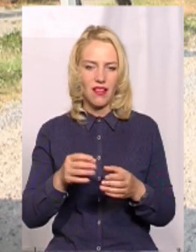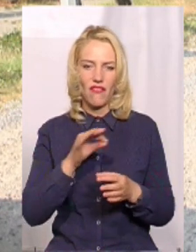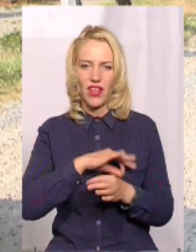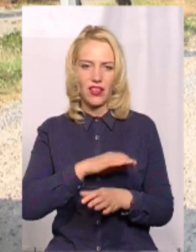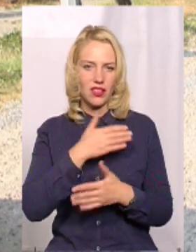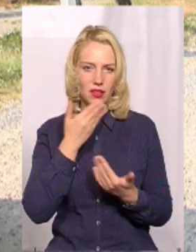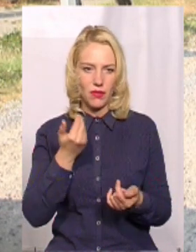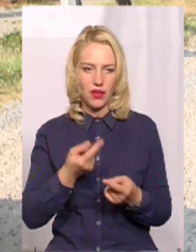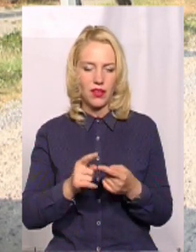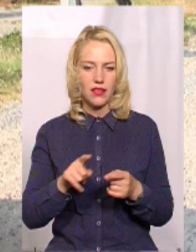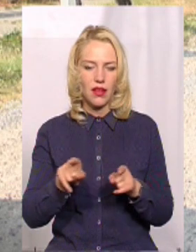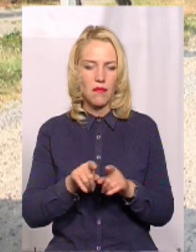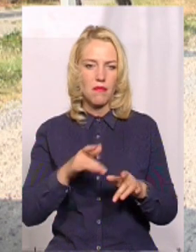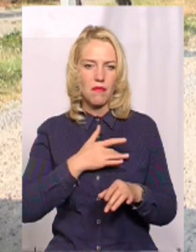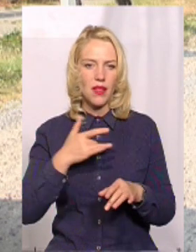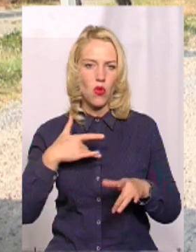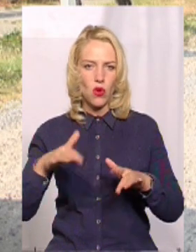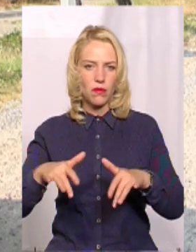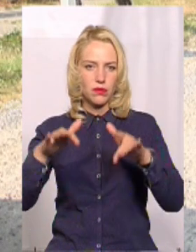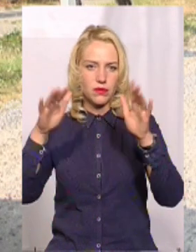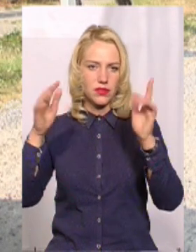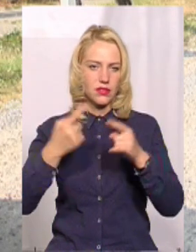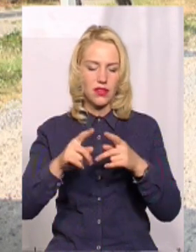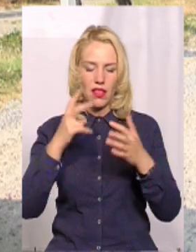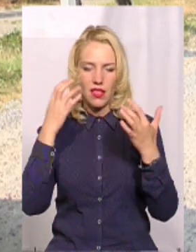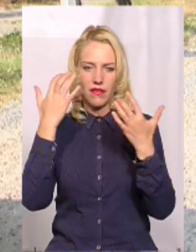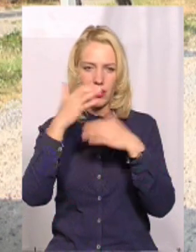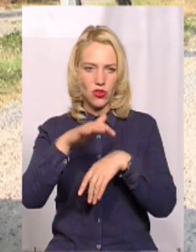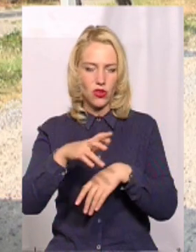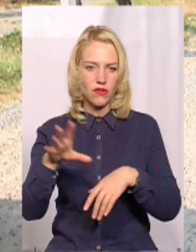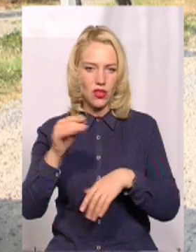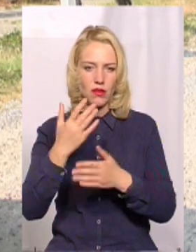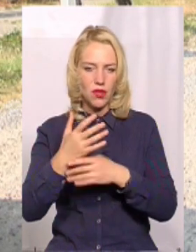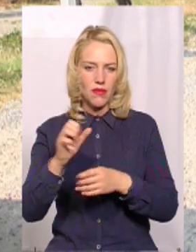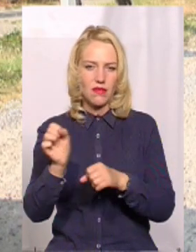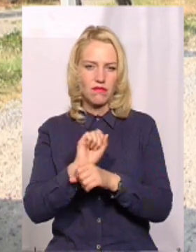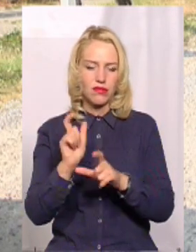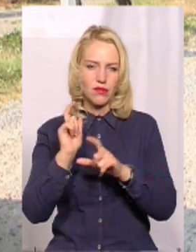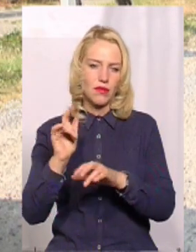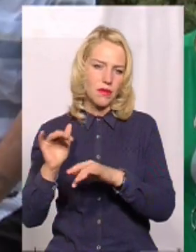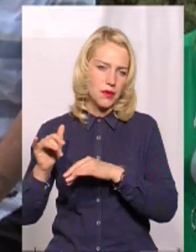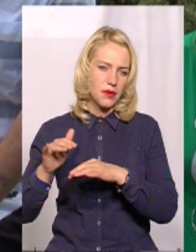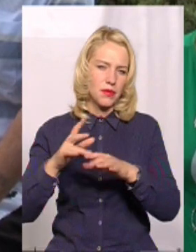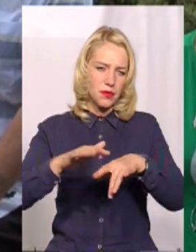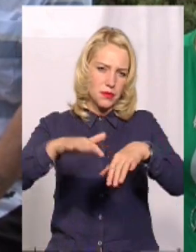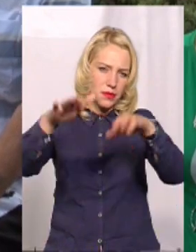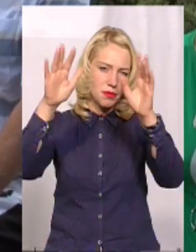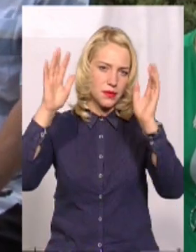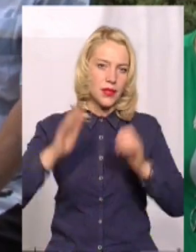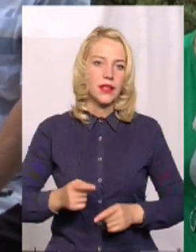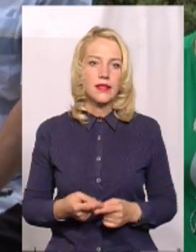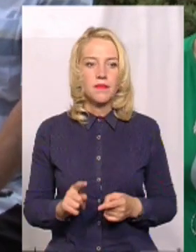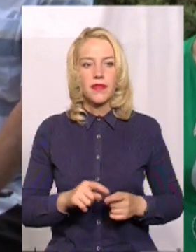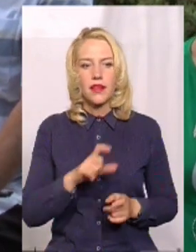пілюка, що буквально за 10 метрів нічого не відносить. Але як пройде фура, то нічого не відносить. Місцева жителька